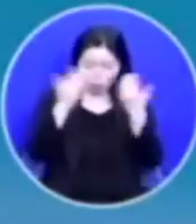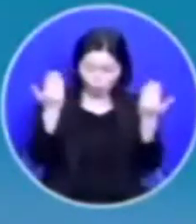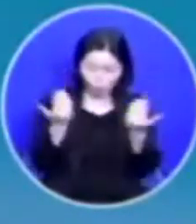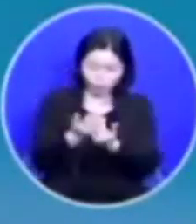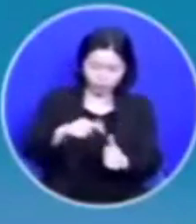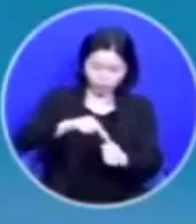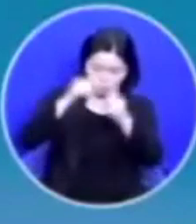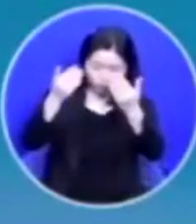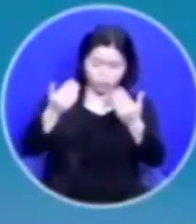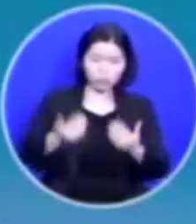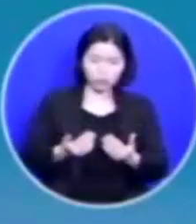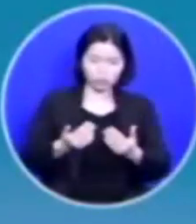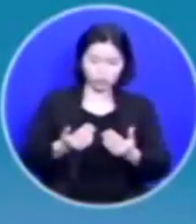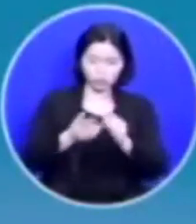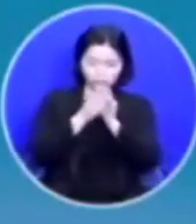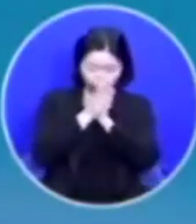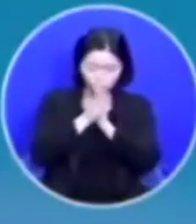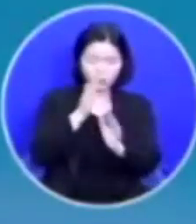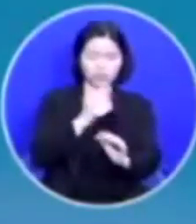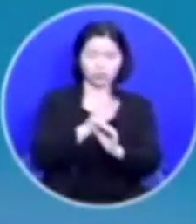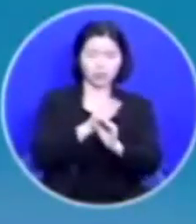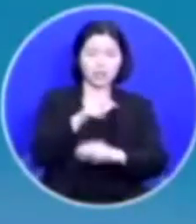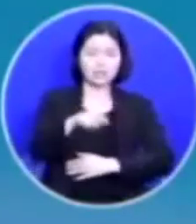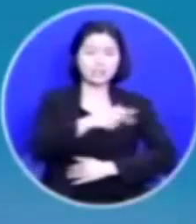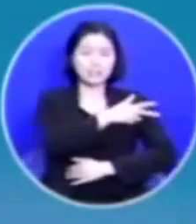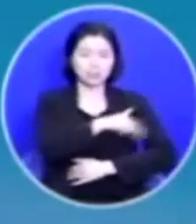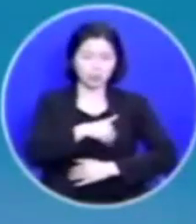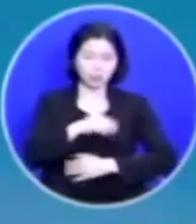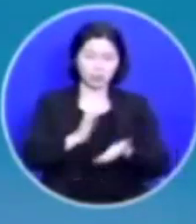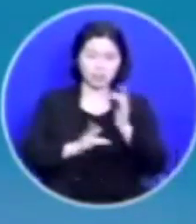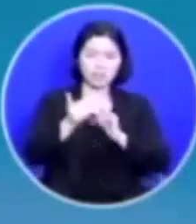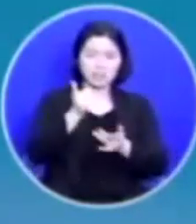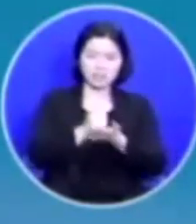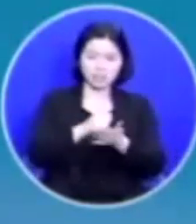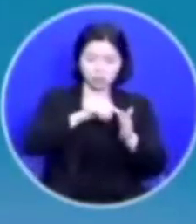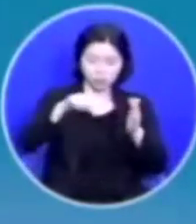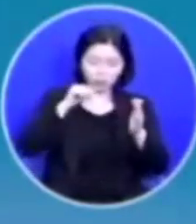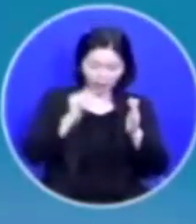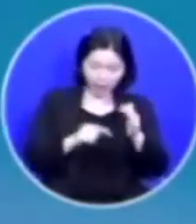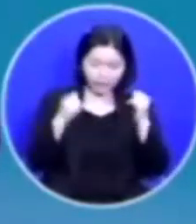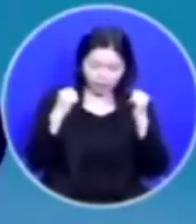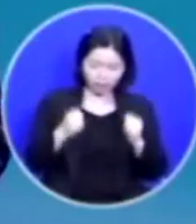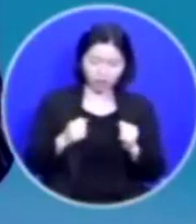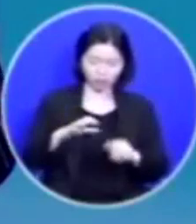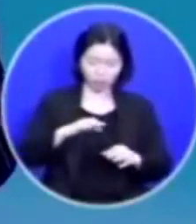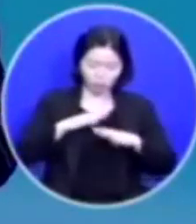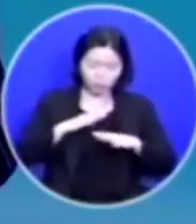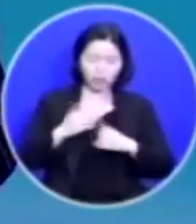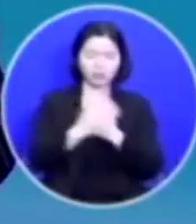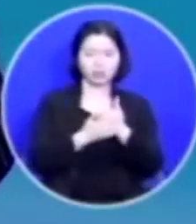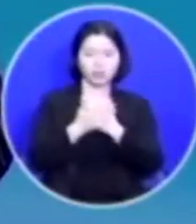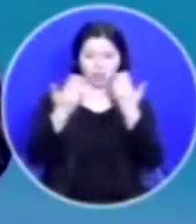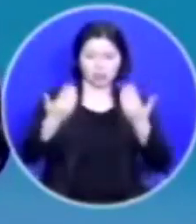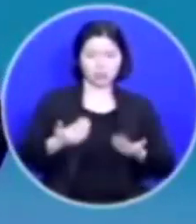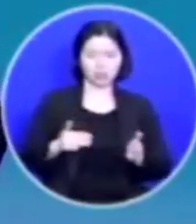주시도록 같이 기도하는 중에 그 집사님이 예수님 안에 거하는 놀라운 은혜를 받았습니다